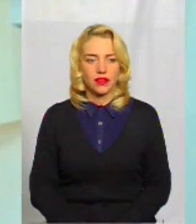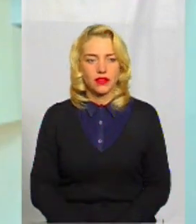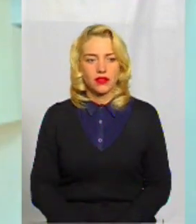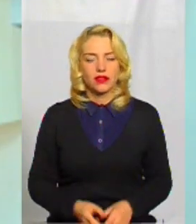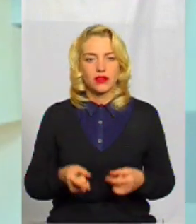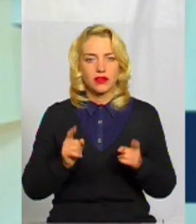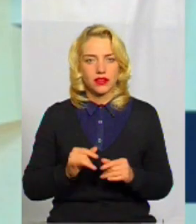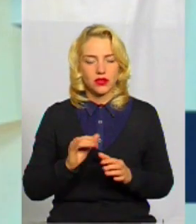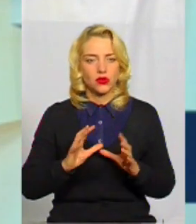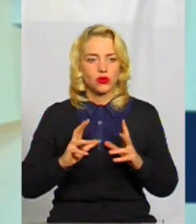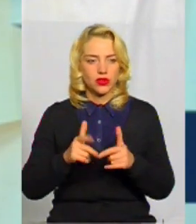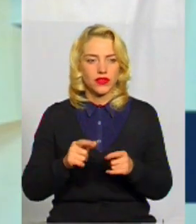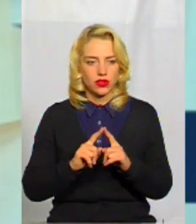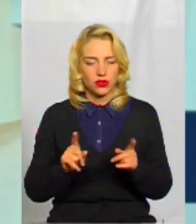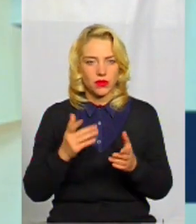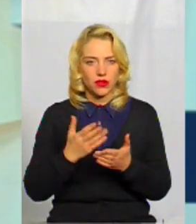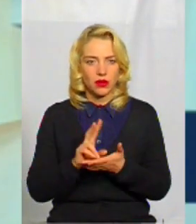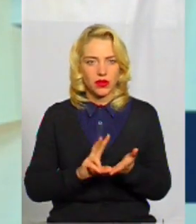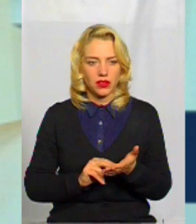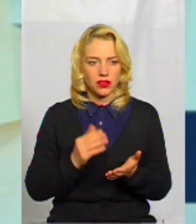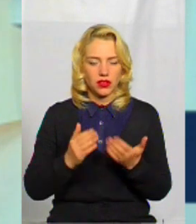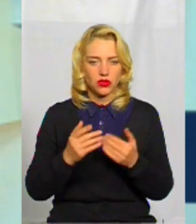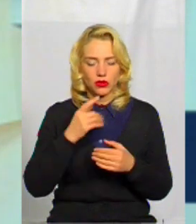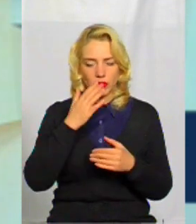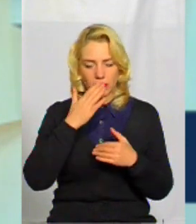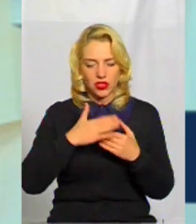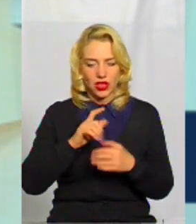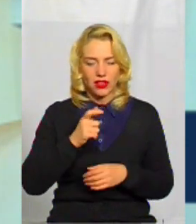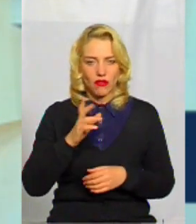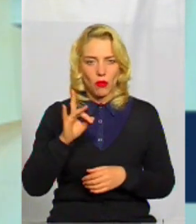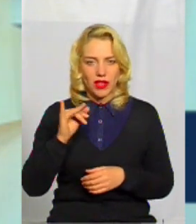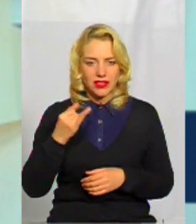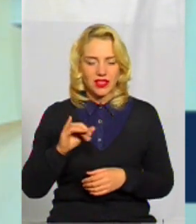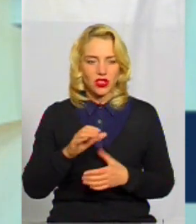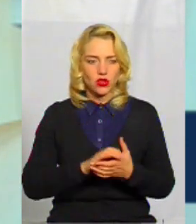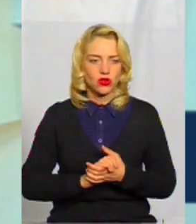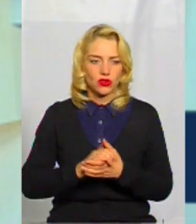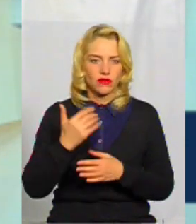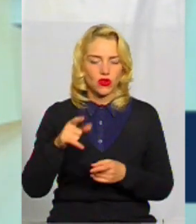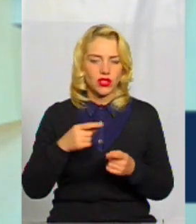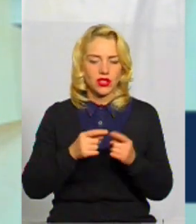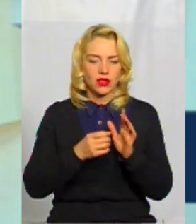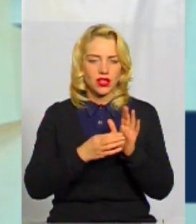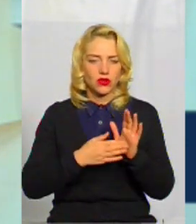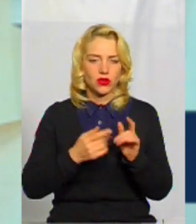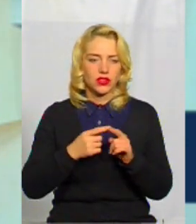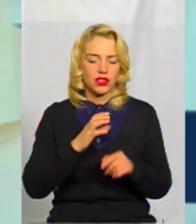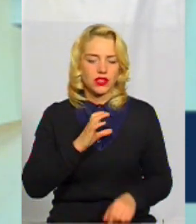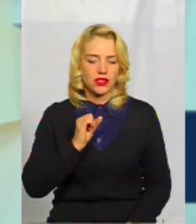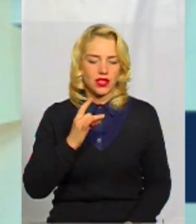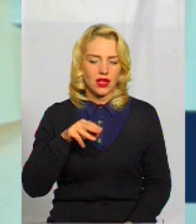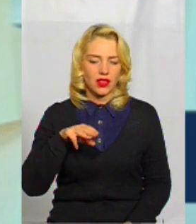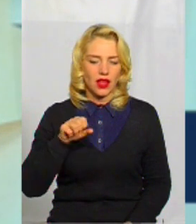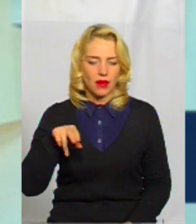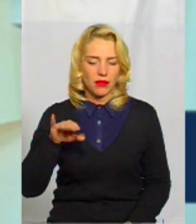Дійсно, у світі, особливо, наприклад, що ближче до НАЦ європейський Союз, вони дуже зараз дотують оці всі стартапи,